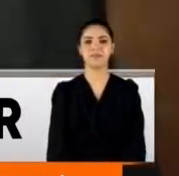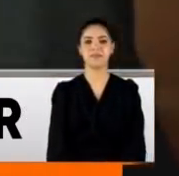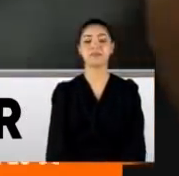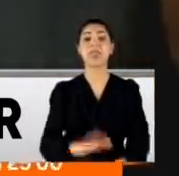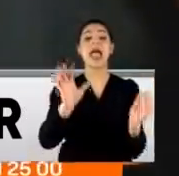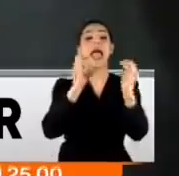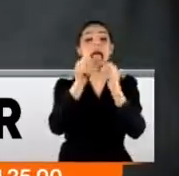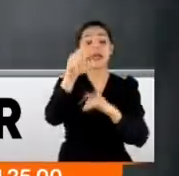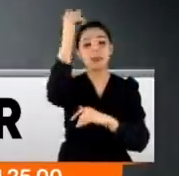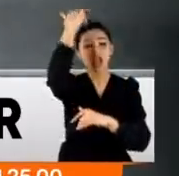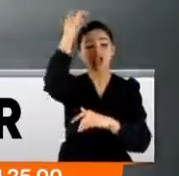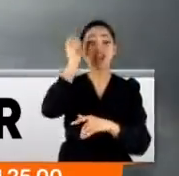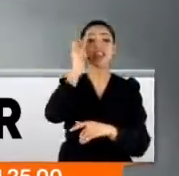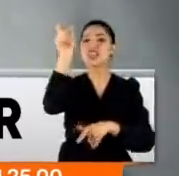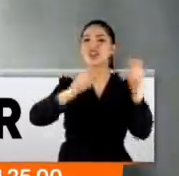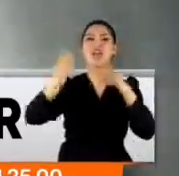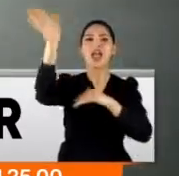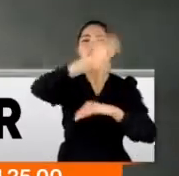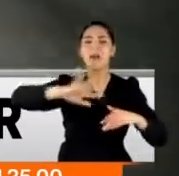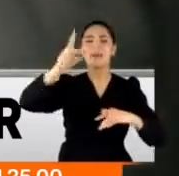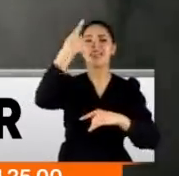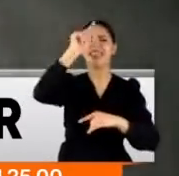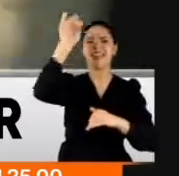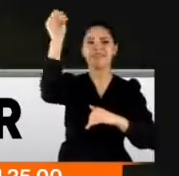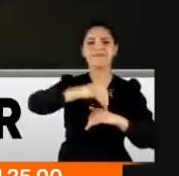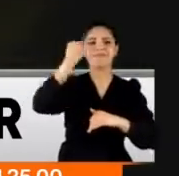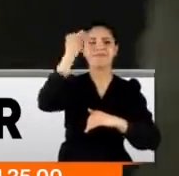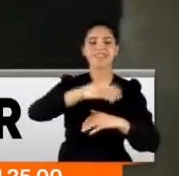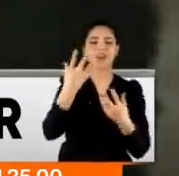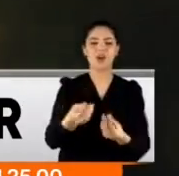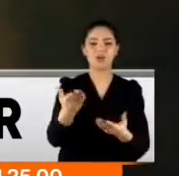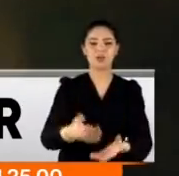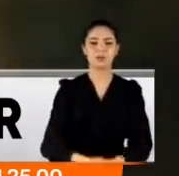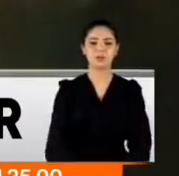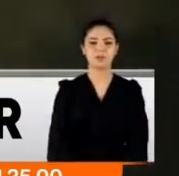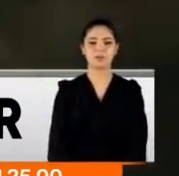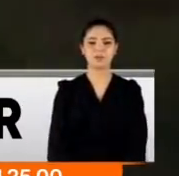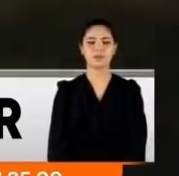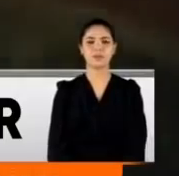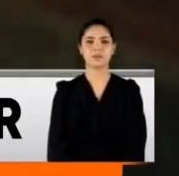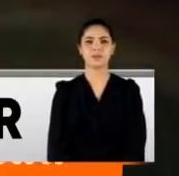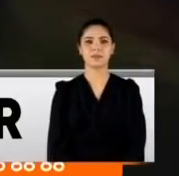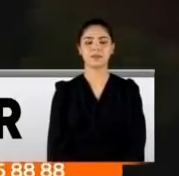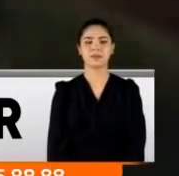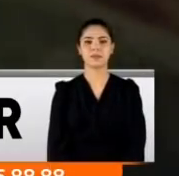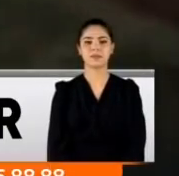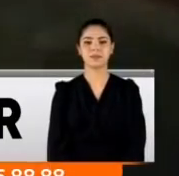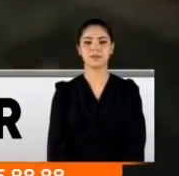Ekipler çatıdakileri tek tek indirdi. Çatıdaki. Çatıdaki. Gel buraya. Gel buraya.